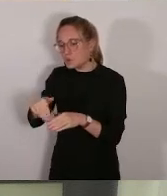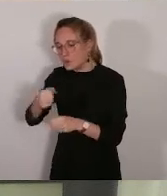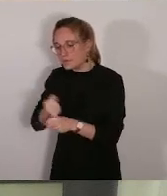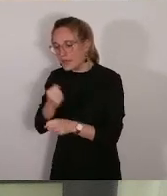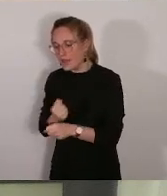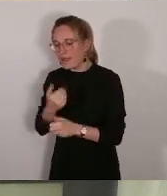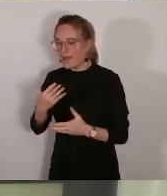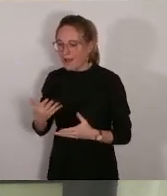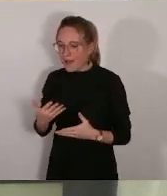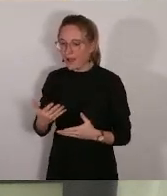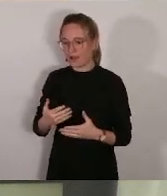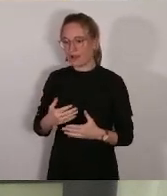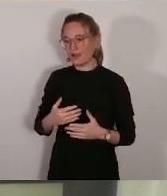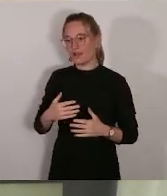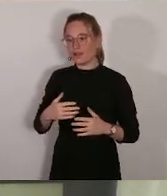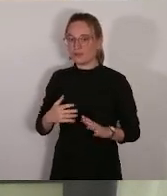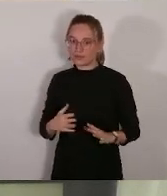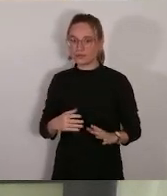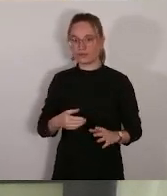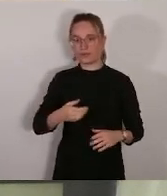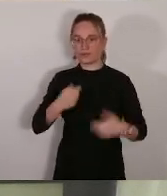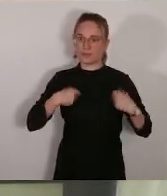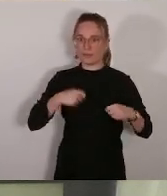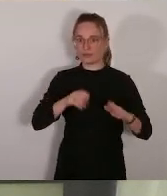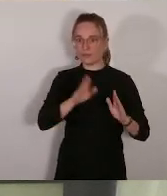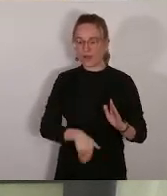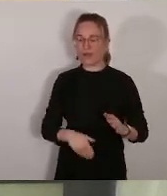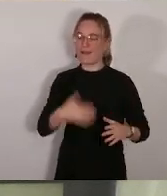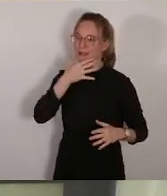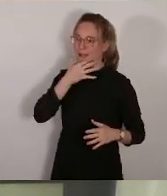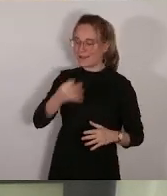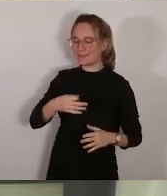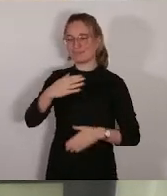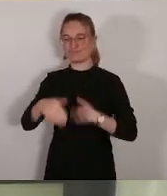projet. Donc, madame la maire, je vous propose qu'on vote ce premier rapport.